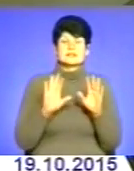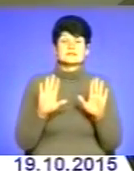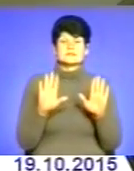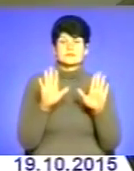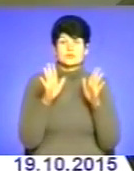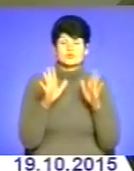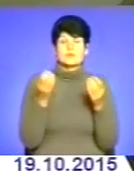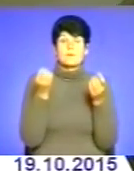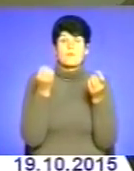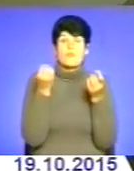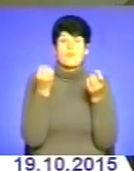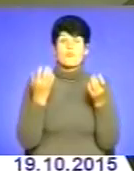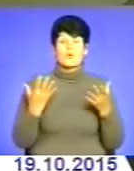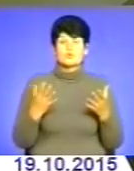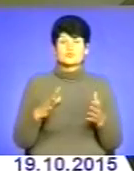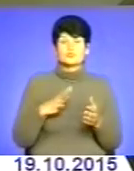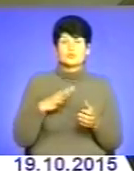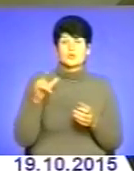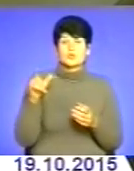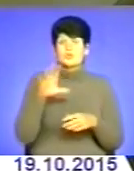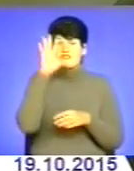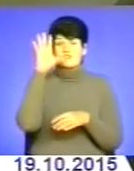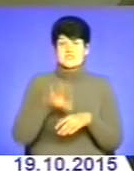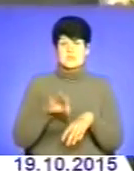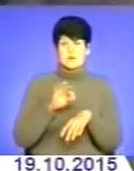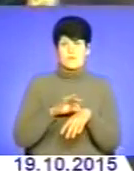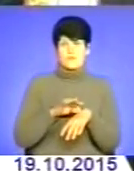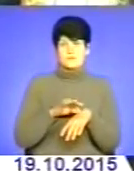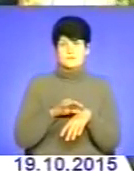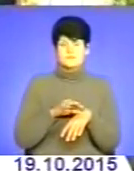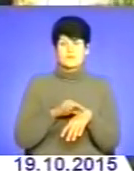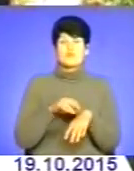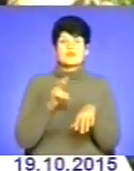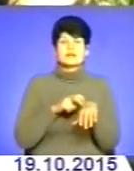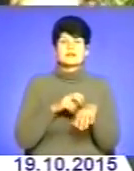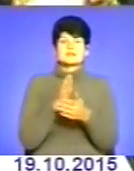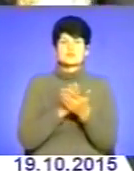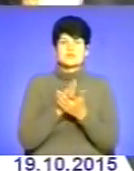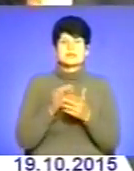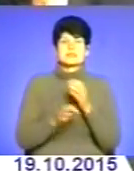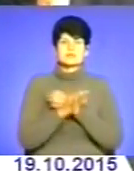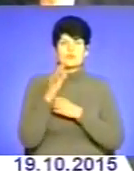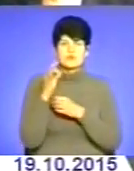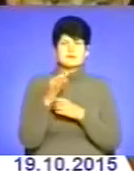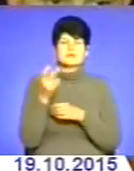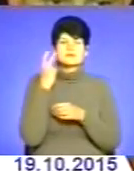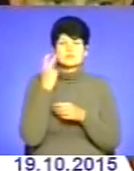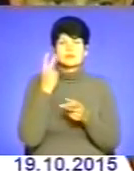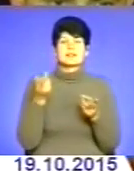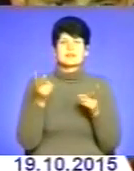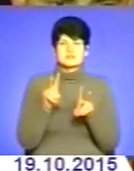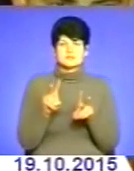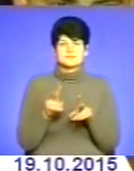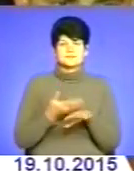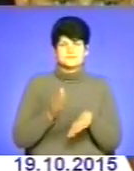були всі хворі, абсолютно У лікарів, які служили на Сході та на Майдані, назавжди залишилися пекучі